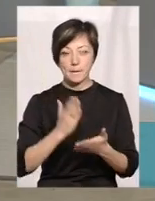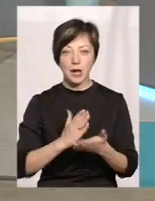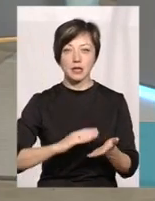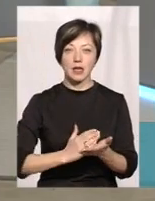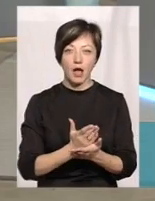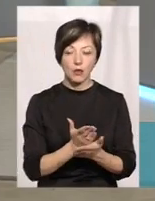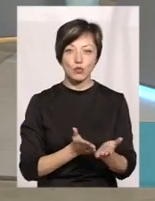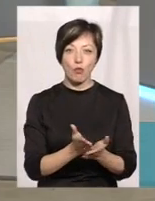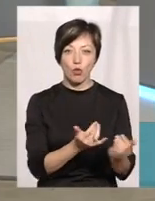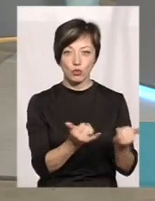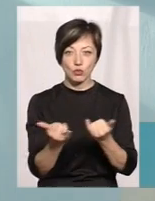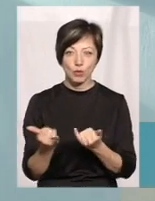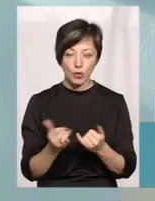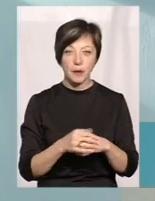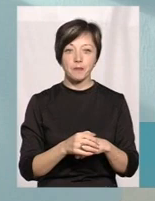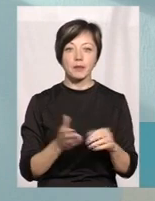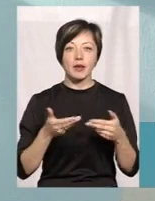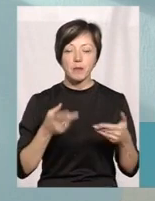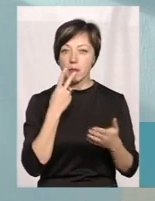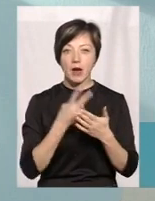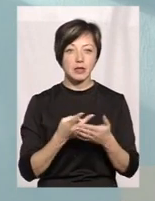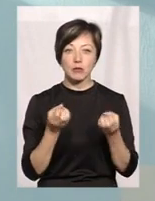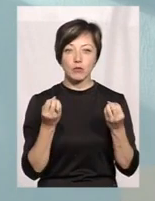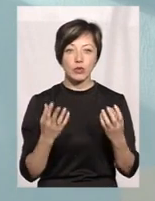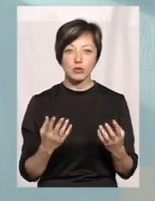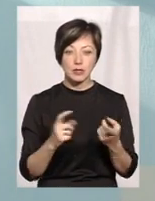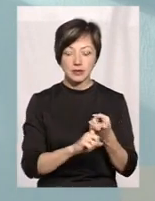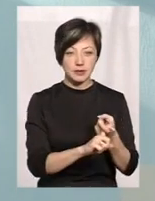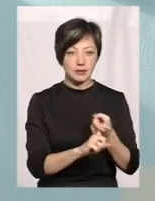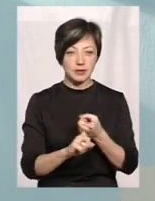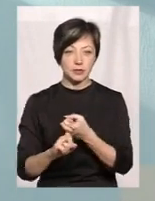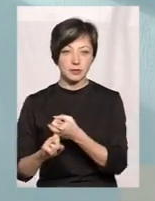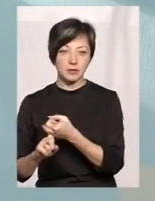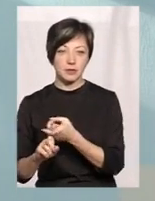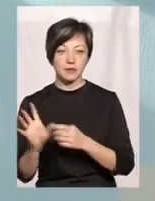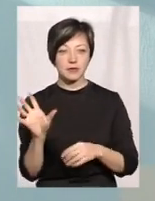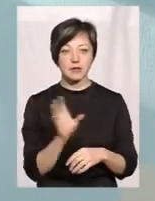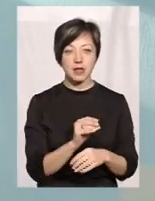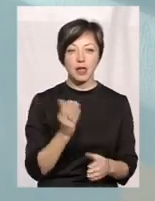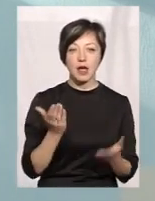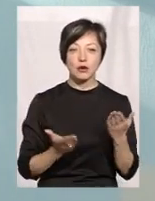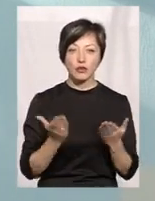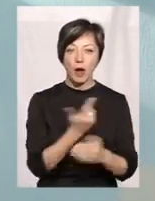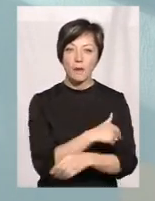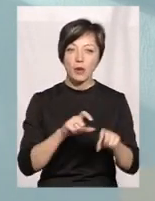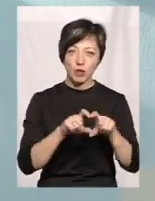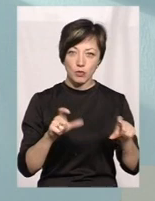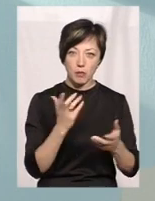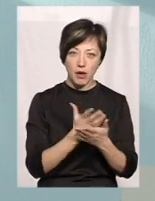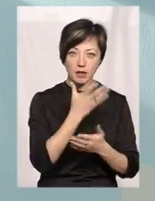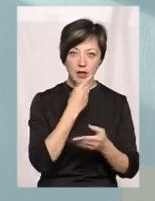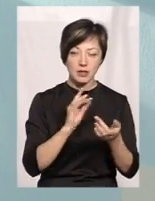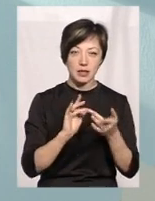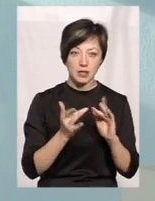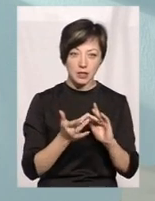якісну таку послугу. Тобто, ми бачимо, що це не просто, одне тягне за іншим, правда? Якщо амбулаторія буде мати гарний